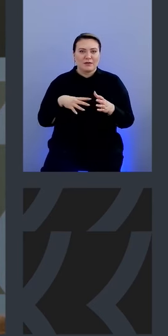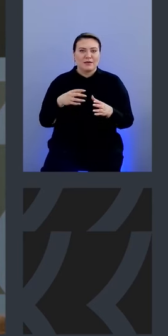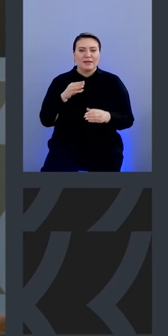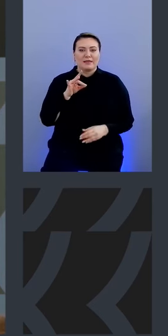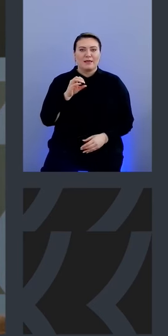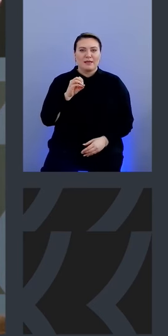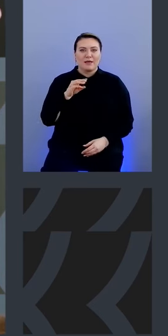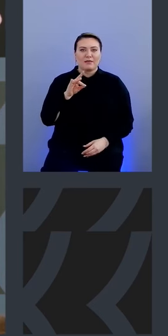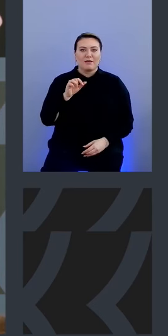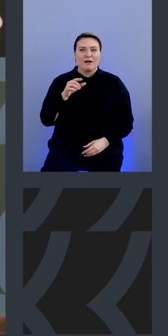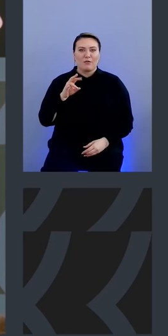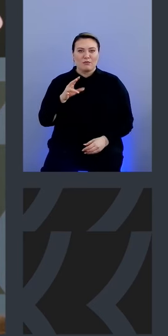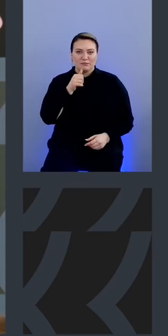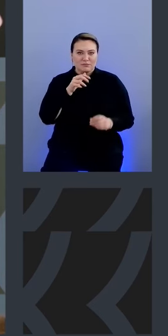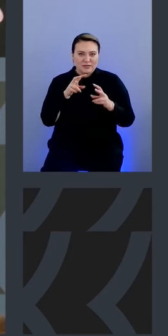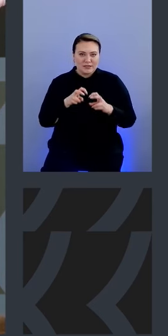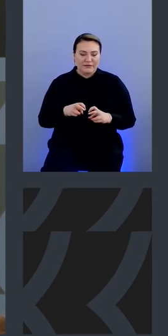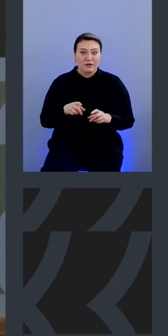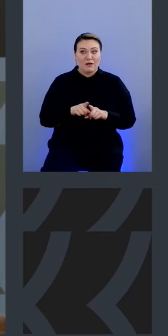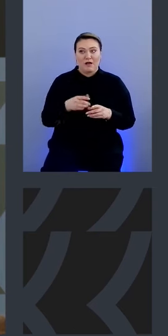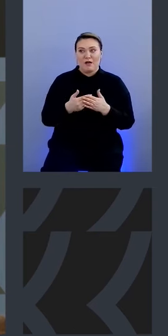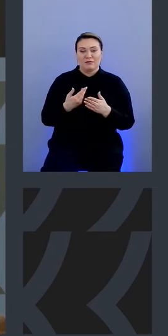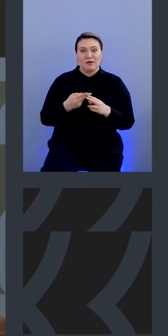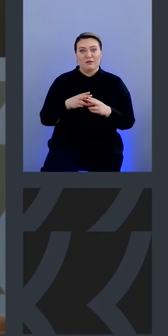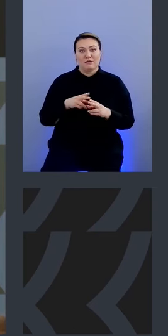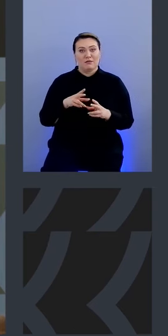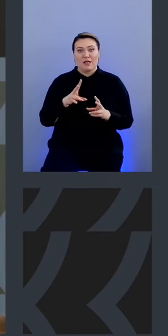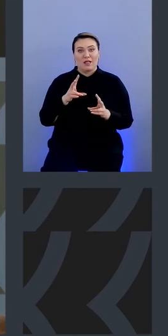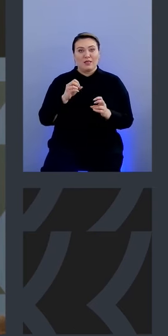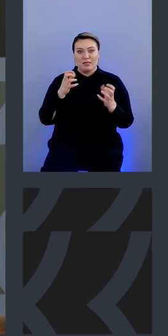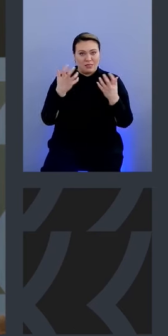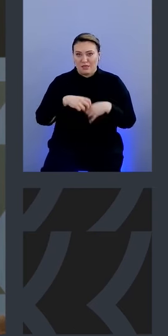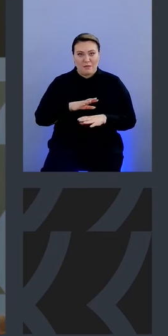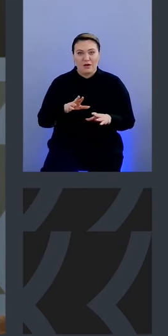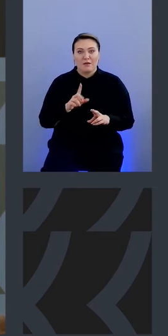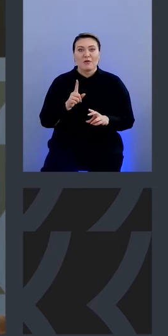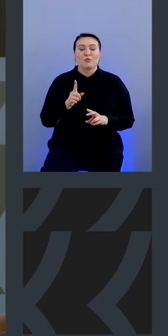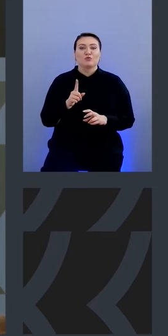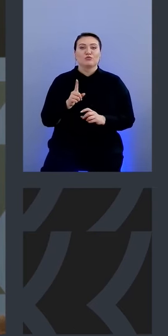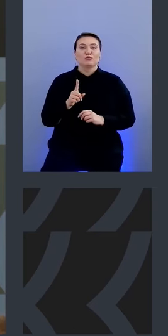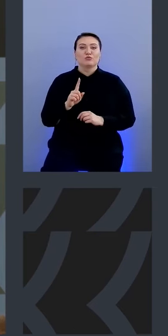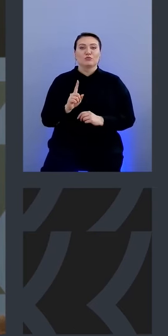тетрагон казалось то что это тоже не полетит а вот просто потому что